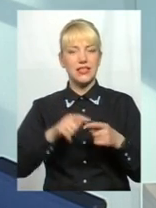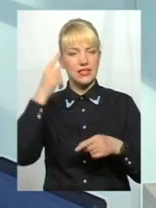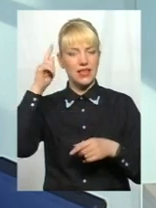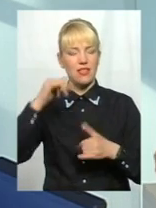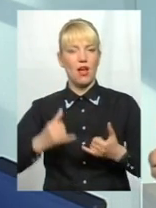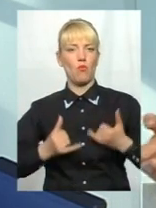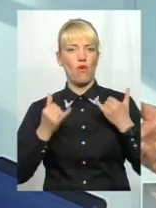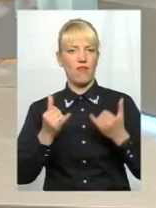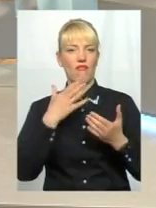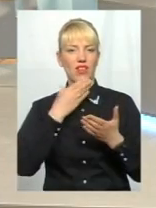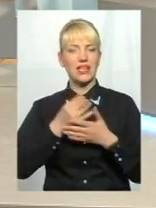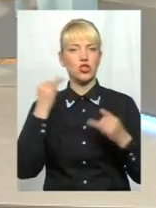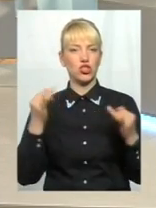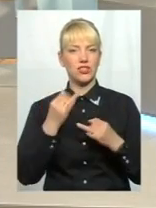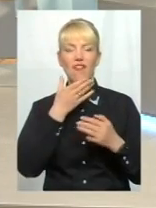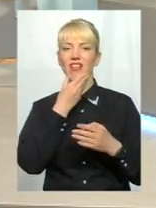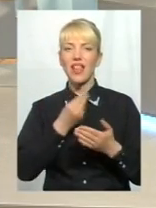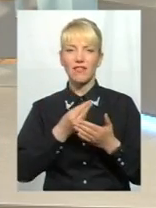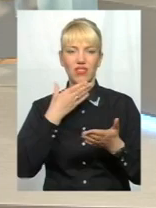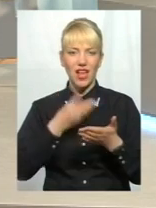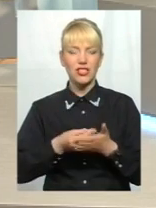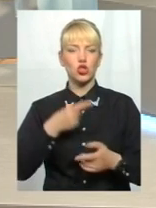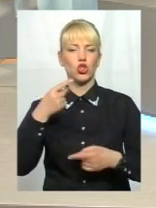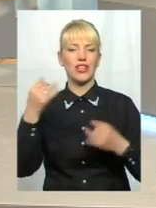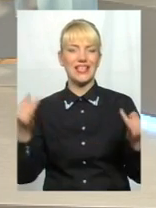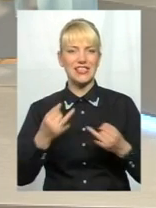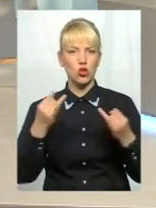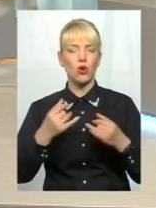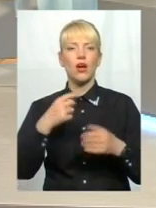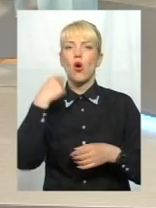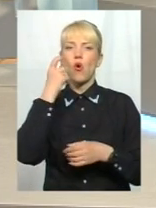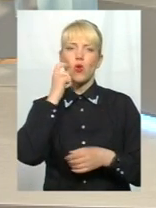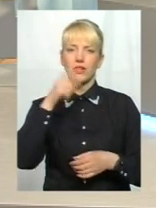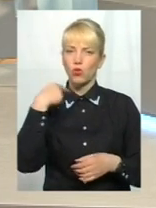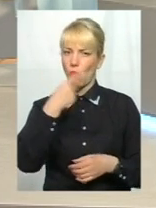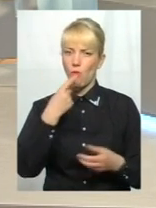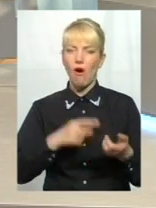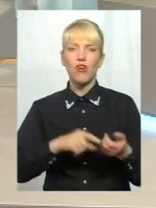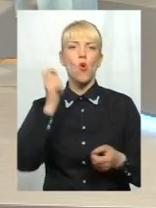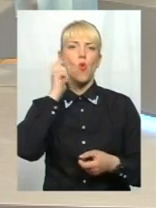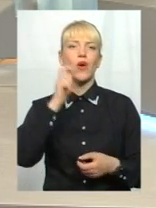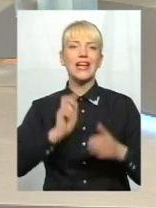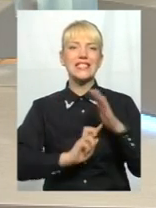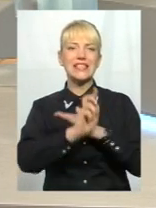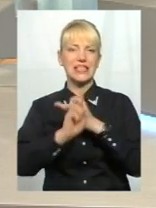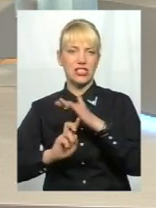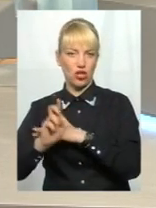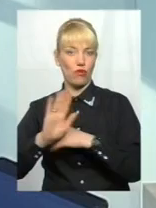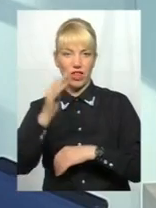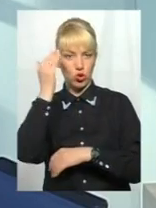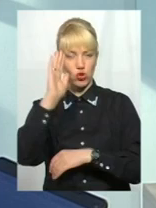історії, до власної традиції, до домови, до українських церков, не чужих, українських церков,